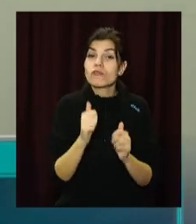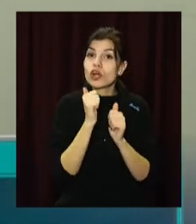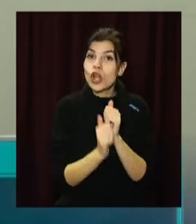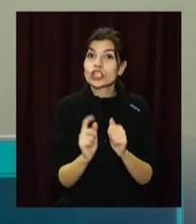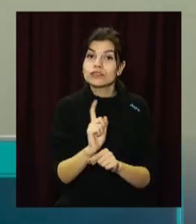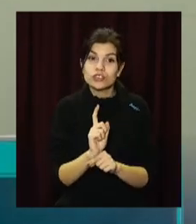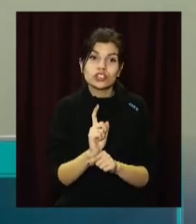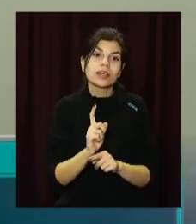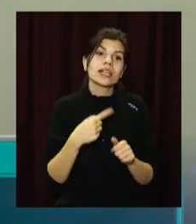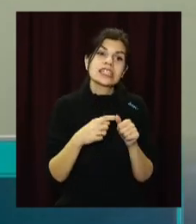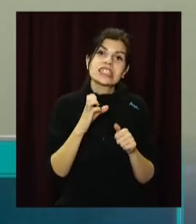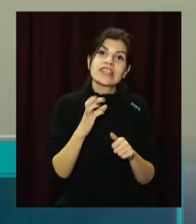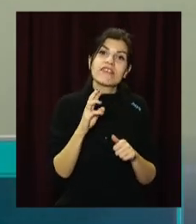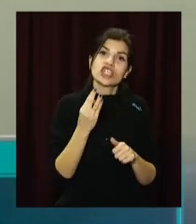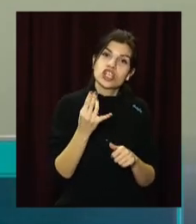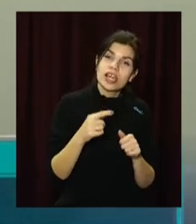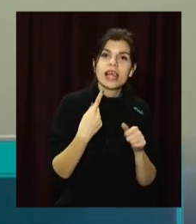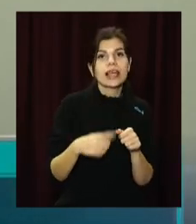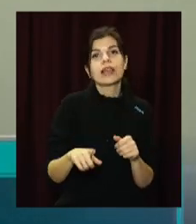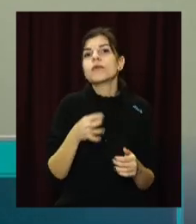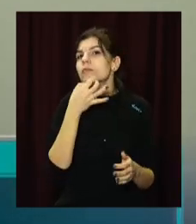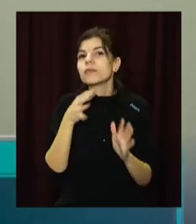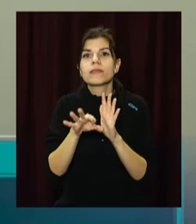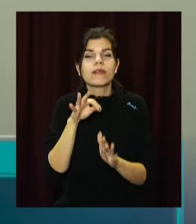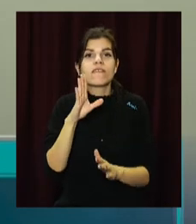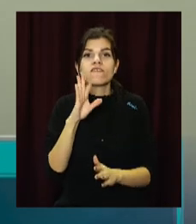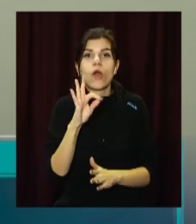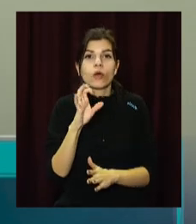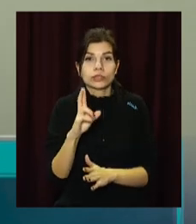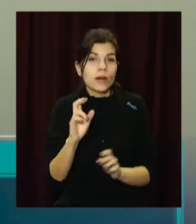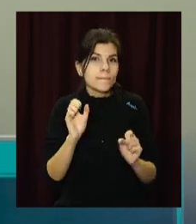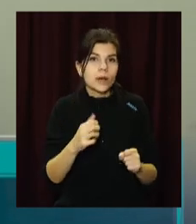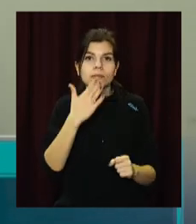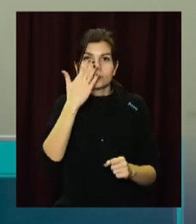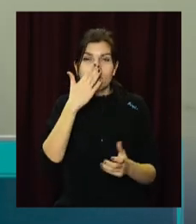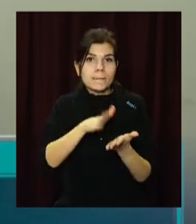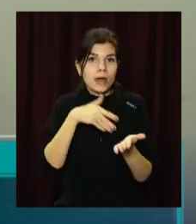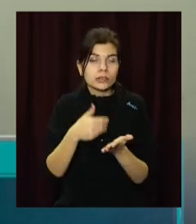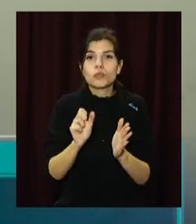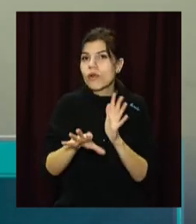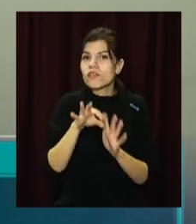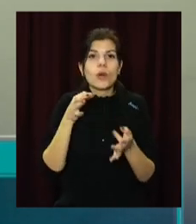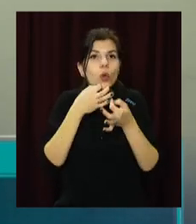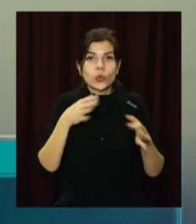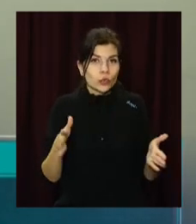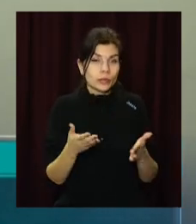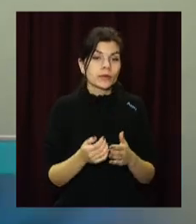будь-то з ващини або з воска, можна додати арома масла. Арома масла можна вибрати будь-яке.